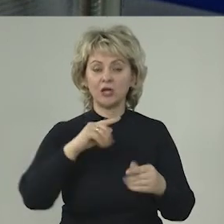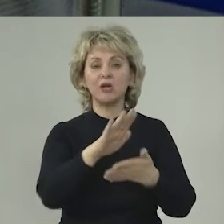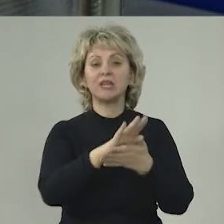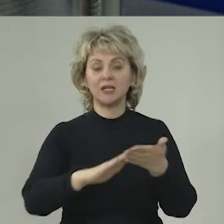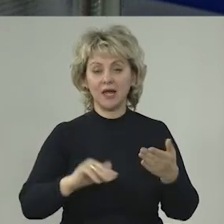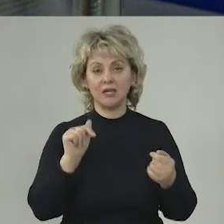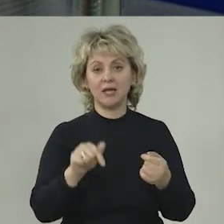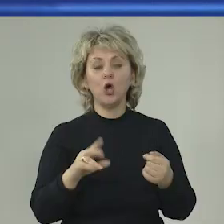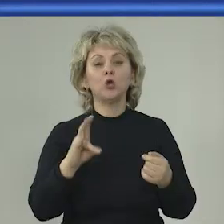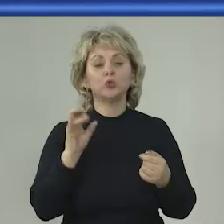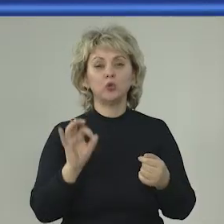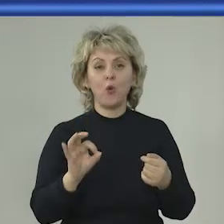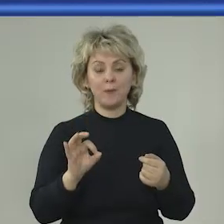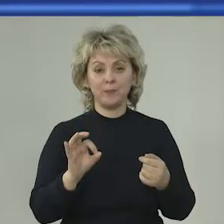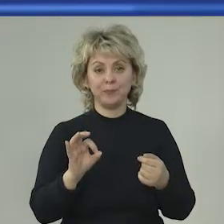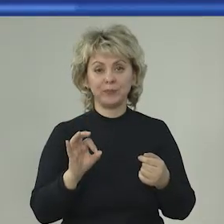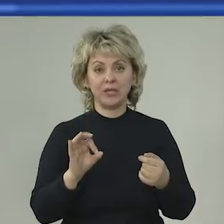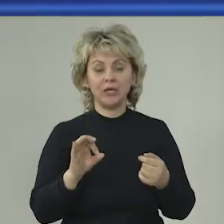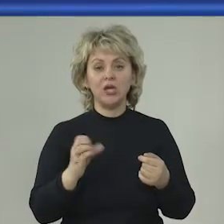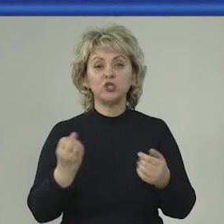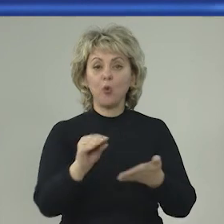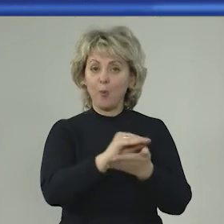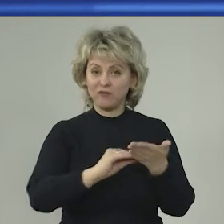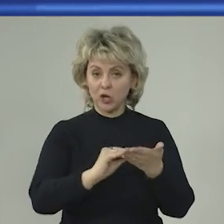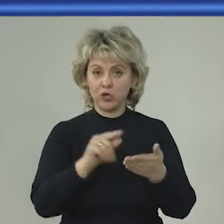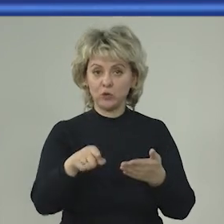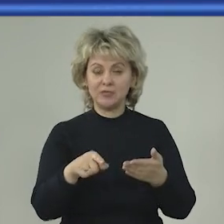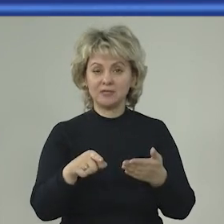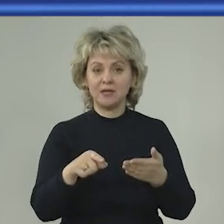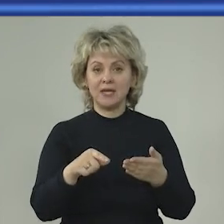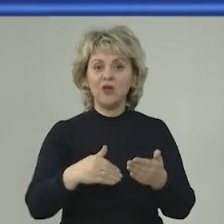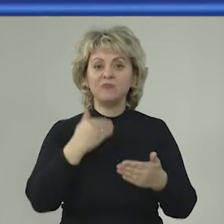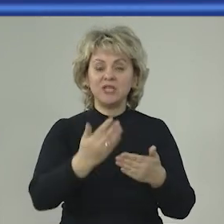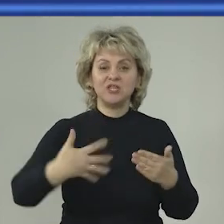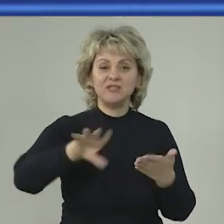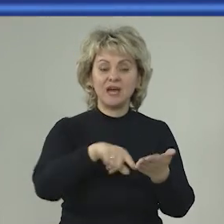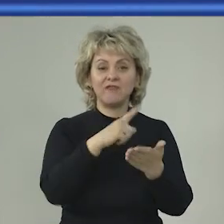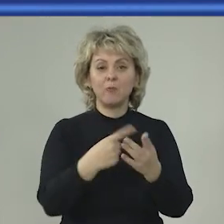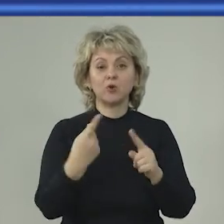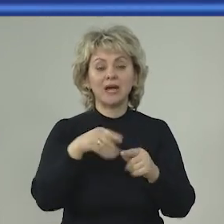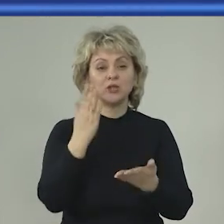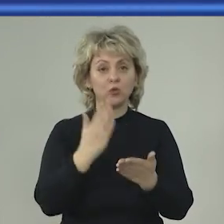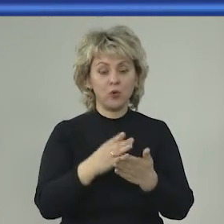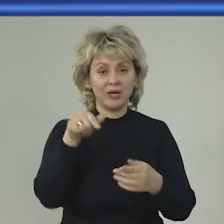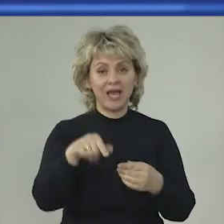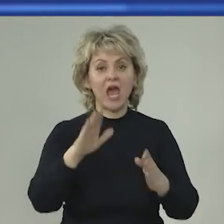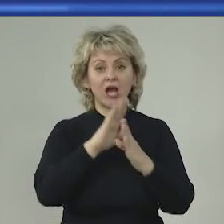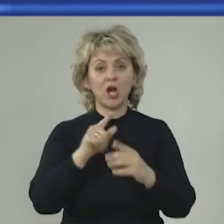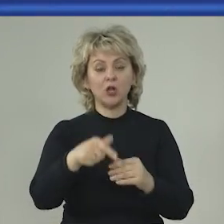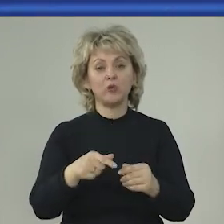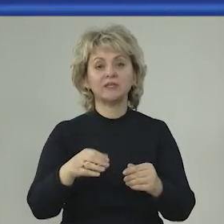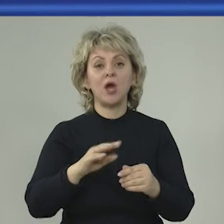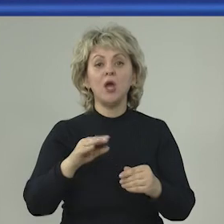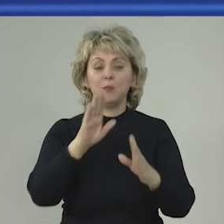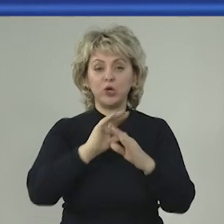и так далее, и так далее. Но, еще раз повторюсь, впереди всех вопросов, которых я говорю, стоит вопрос экологии,